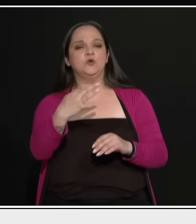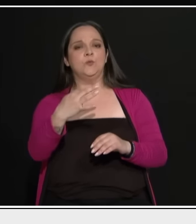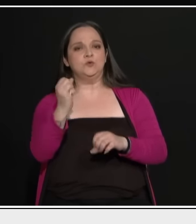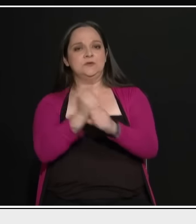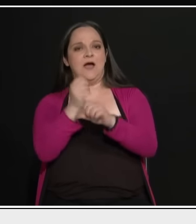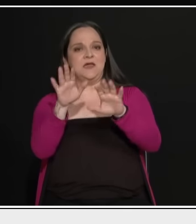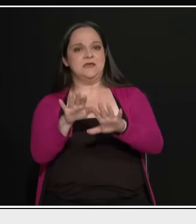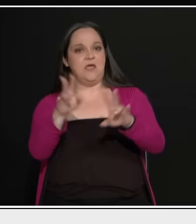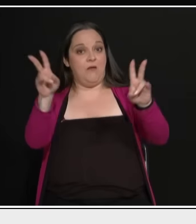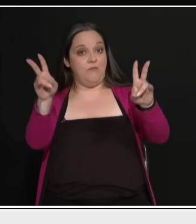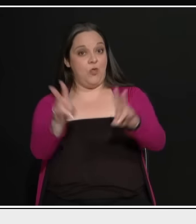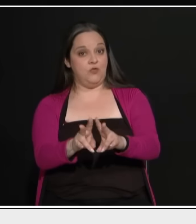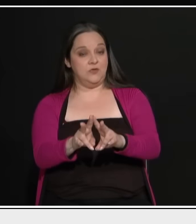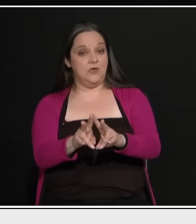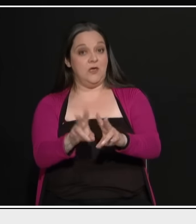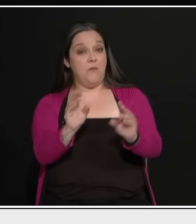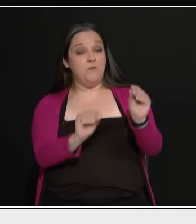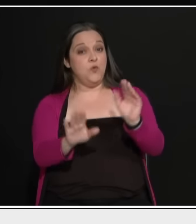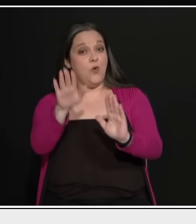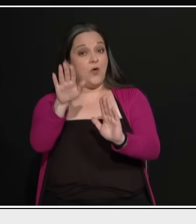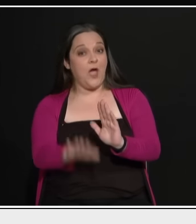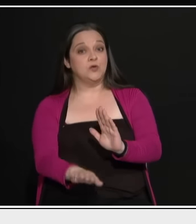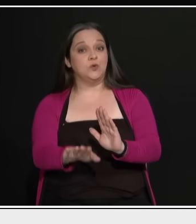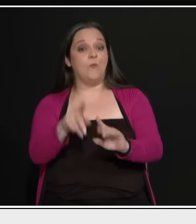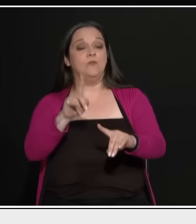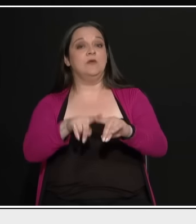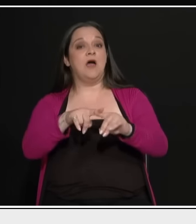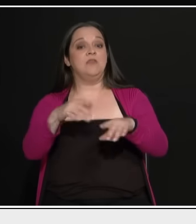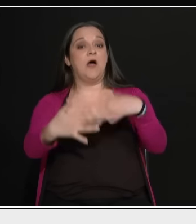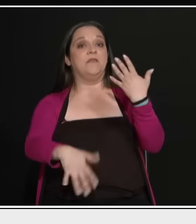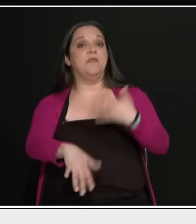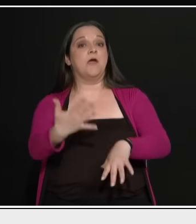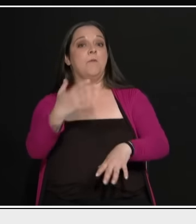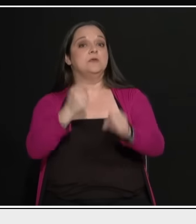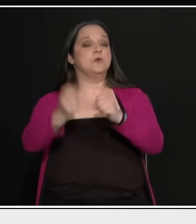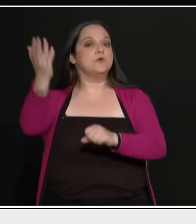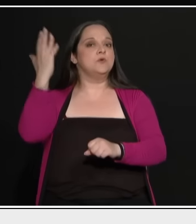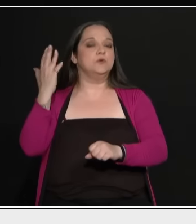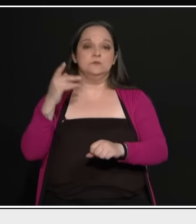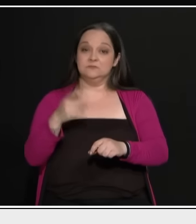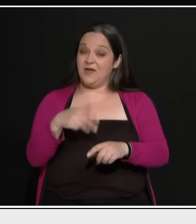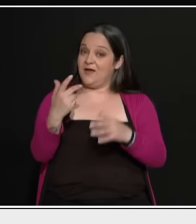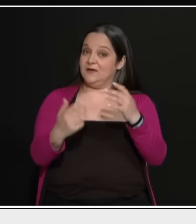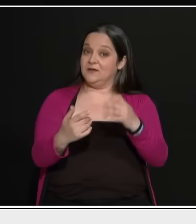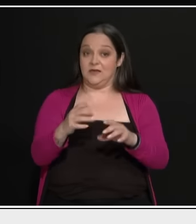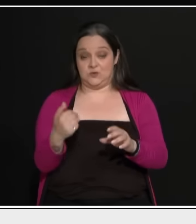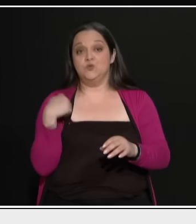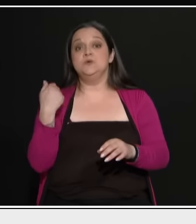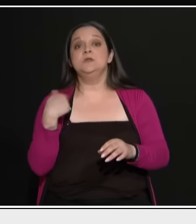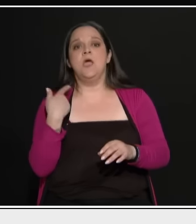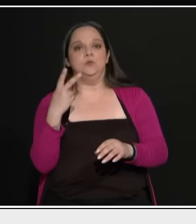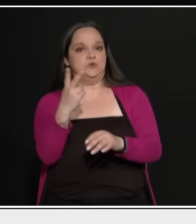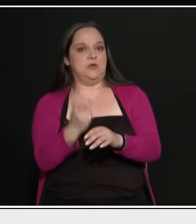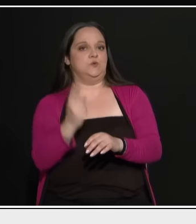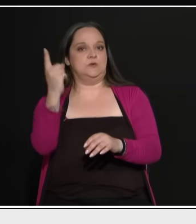πιο χαμηλά από ό,τι ήταν στην Ελλάδα τα τελευταία 15 χρόνια. Και σε ορισμένες ηλικιακές ομάδες, όπως στους νέους, 20